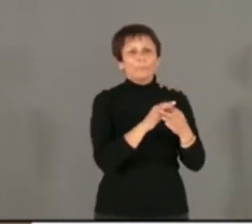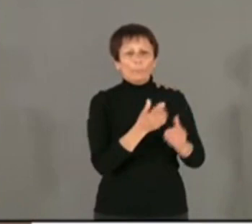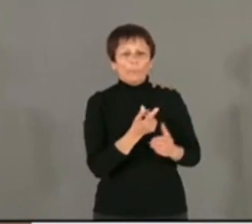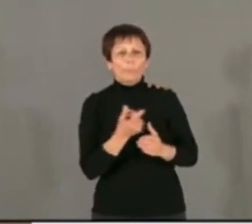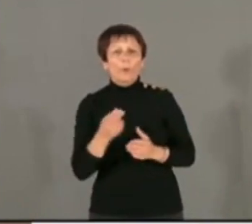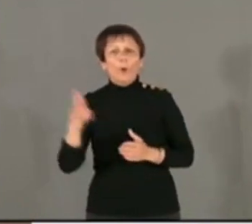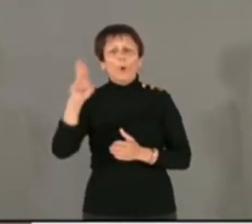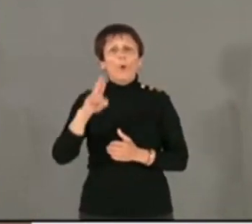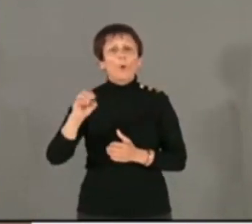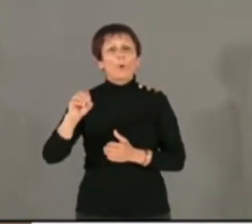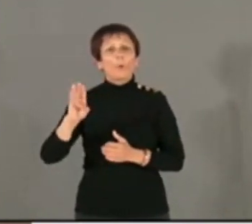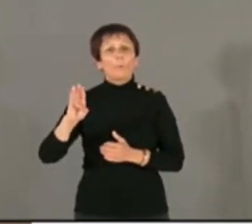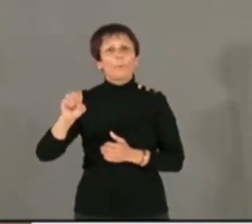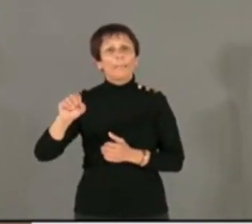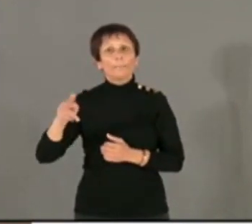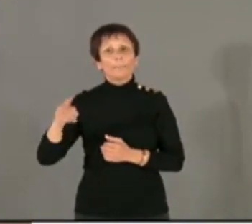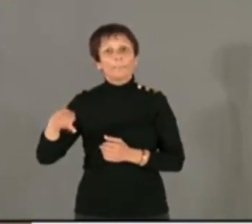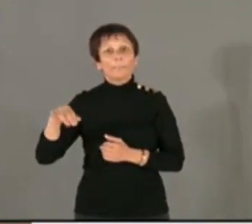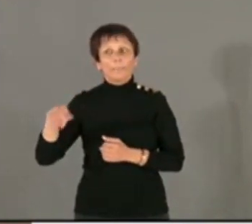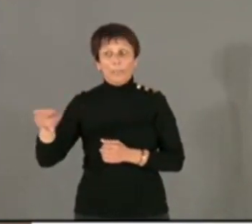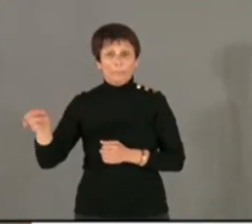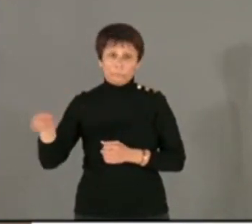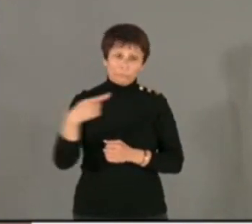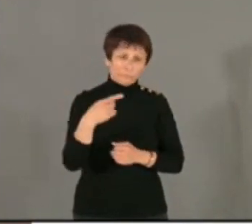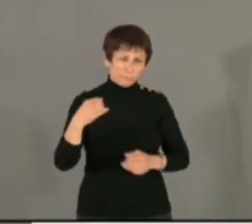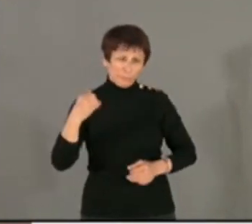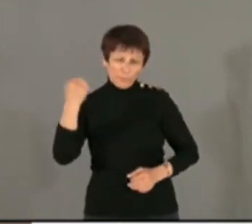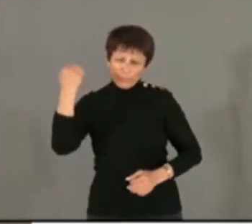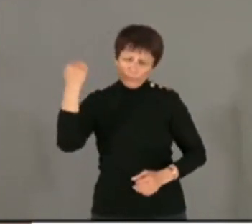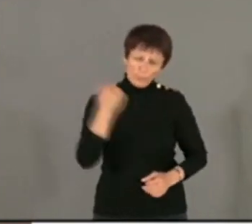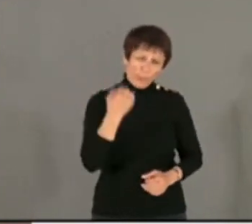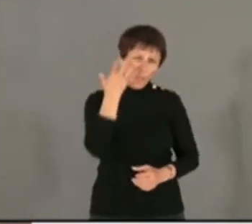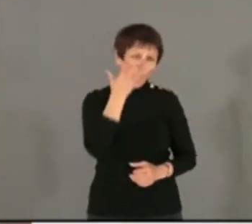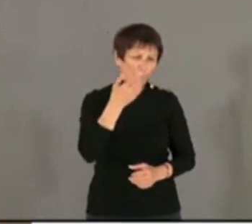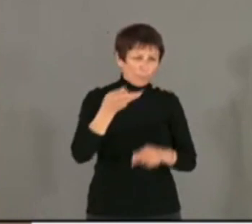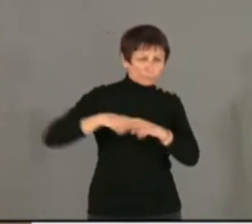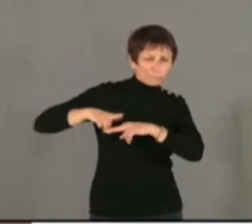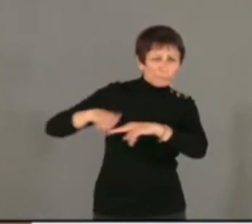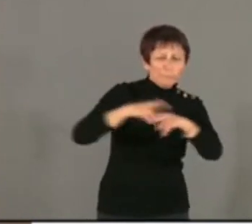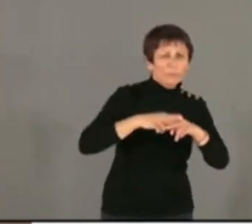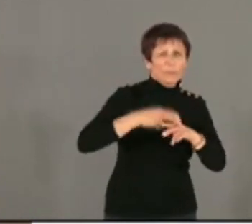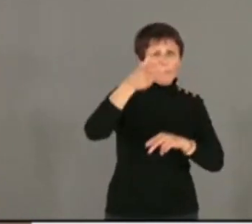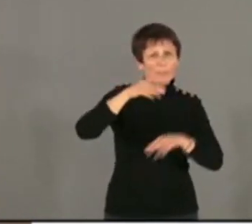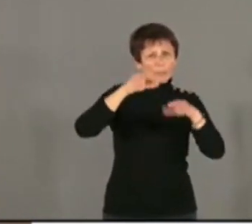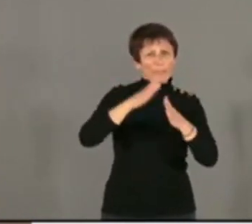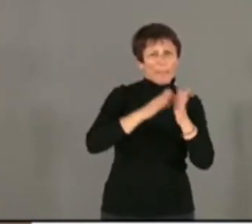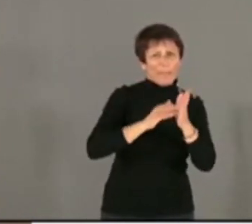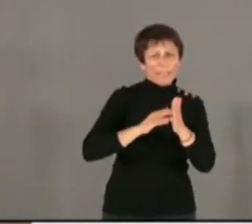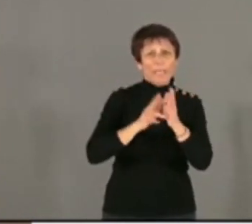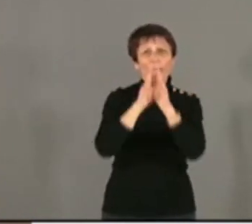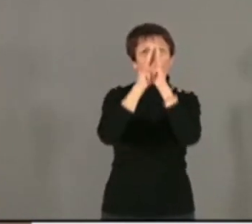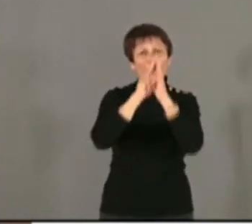procéder à des massacres de Marseillais, procéder à l'incendie de plusieurs de nos églises.